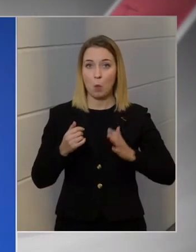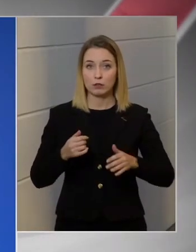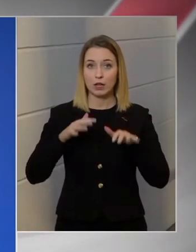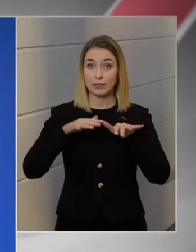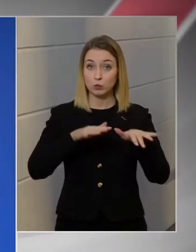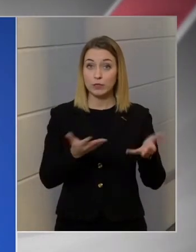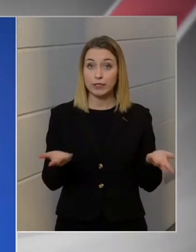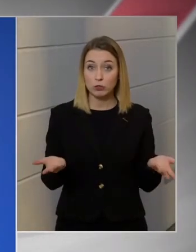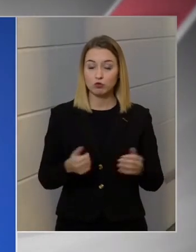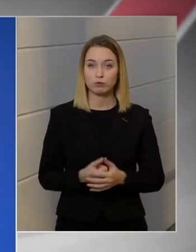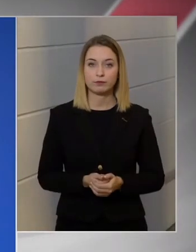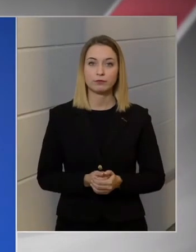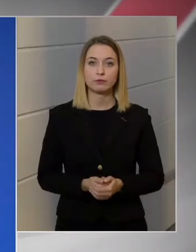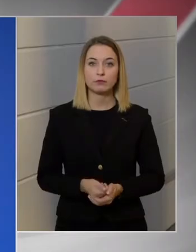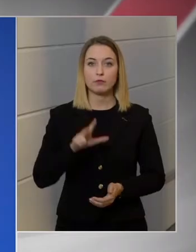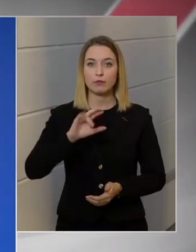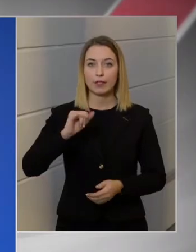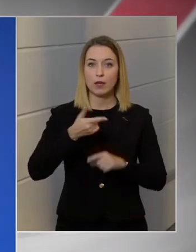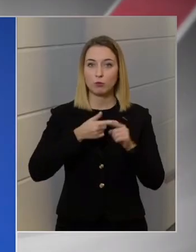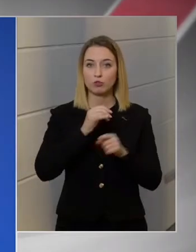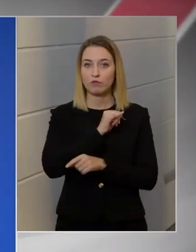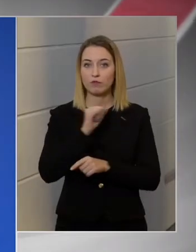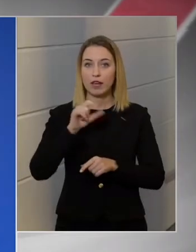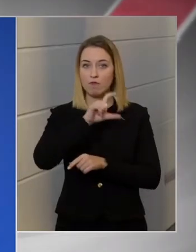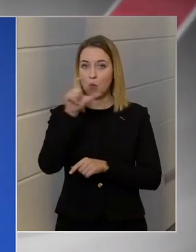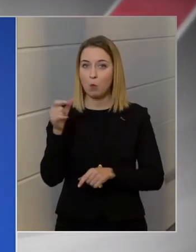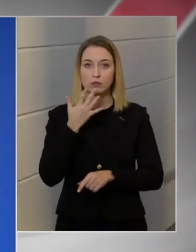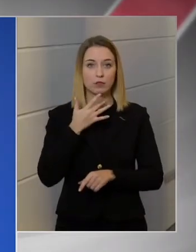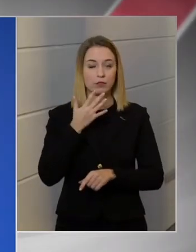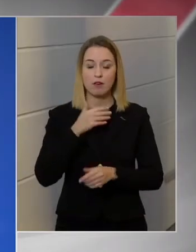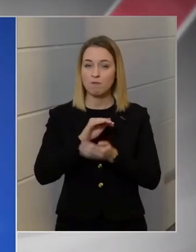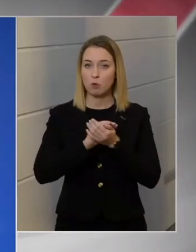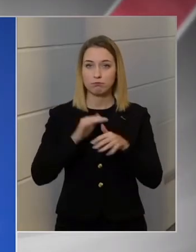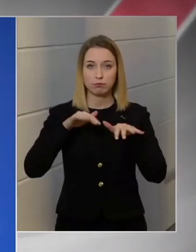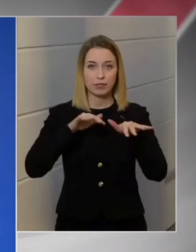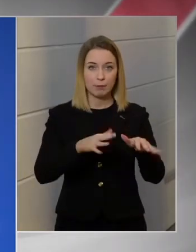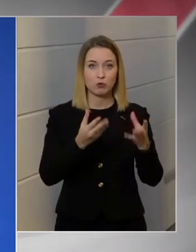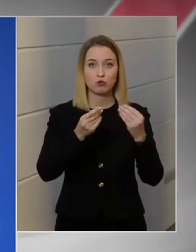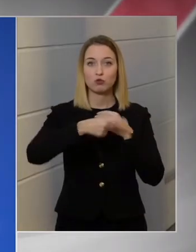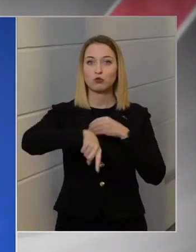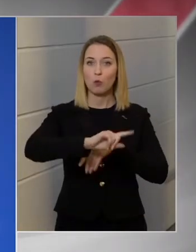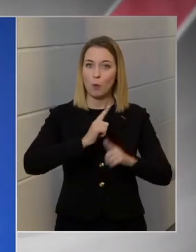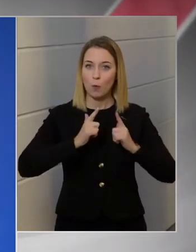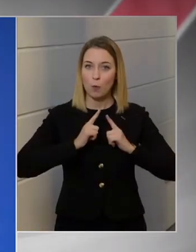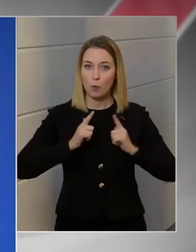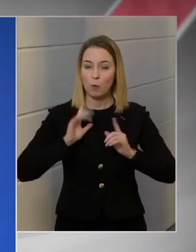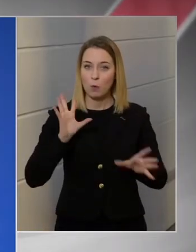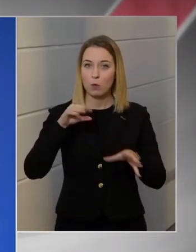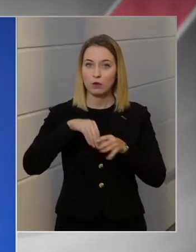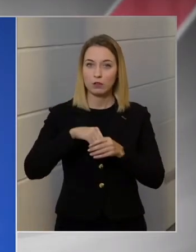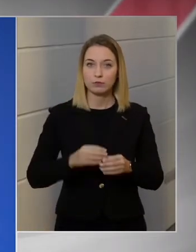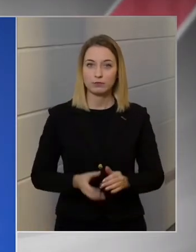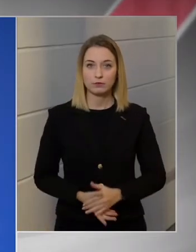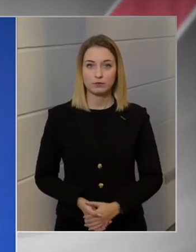Három és fél éve nem volt békemenet, és sokan várták azt, hogy részt vehessenek rajta.